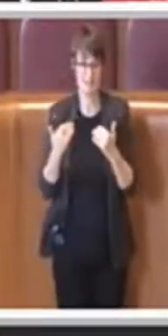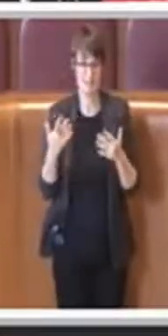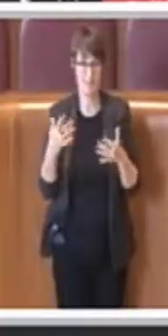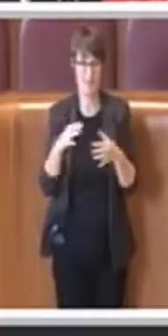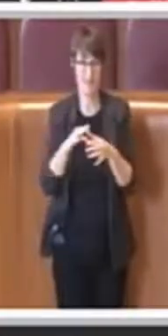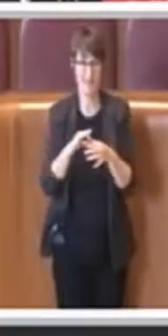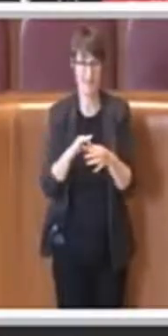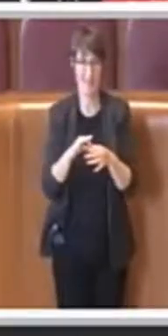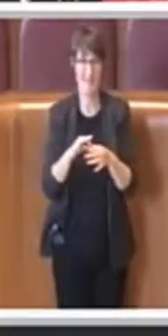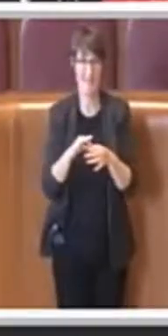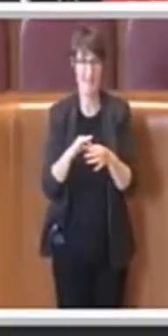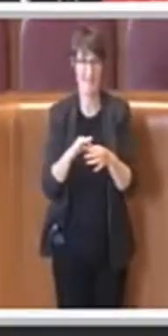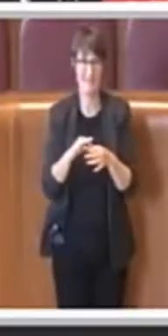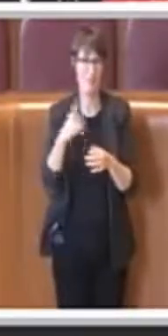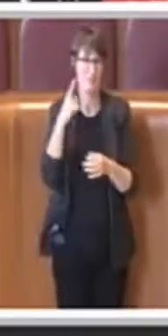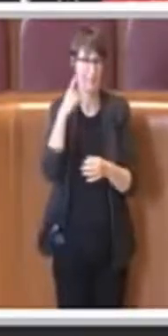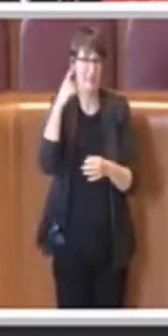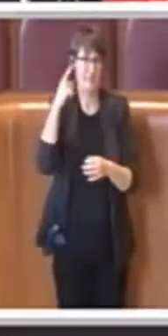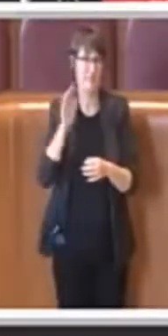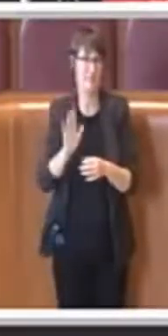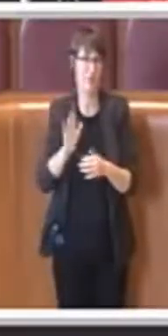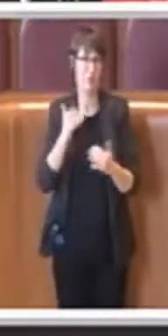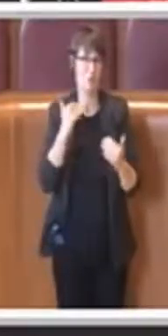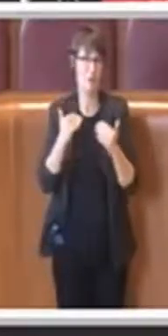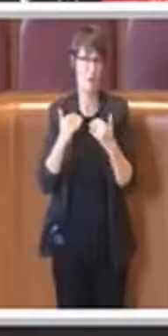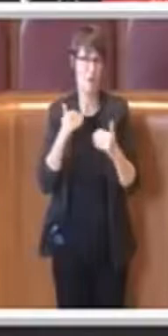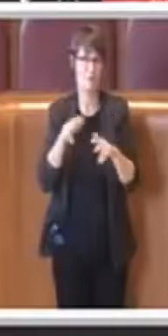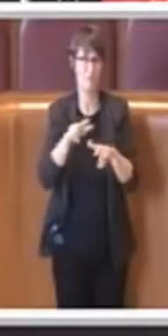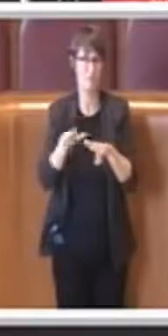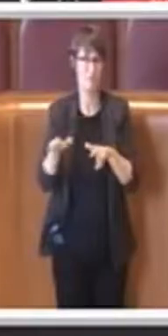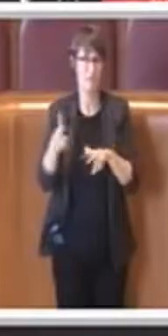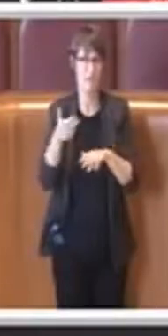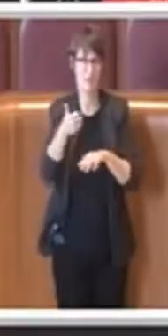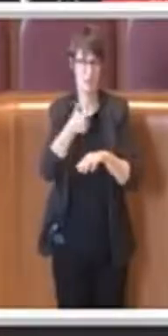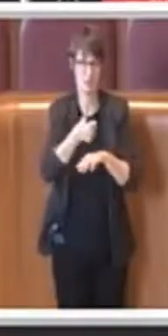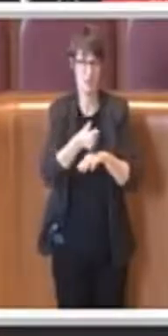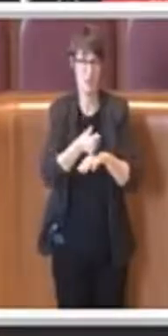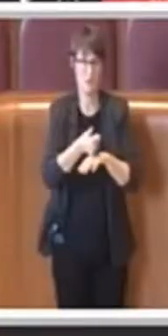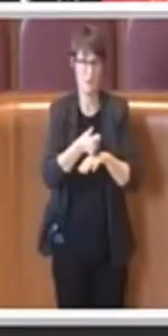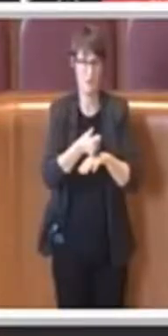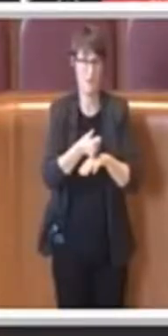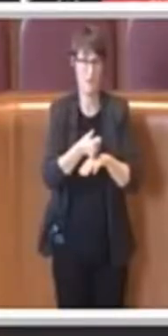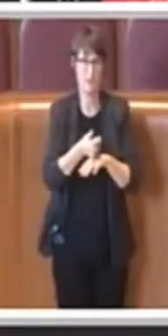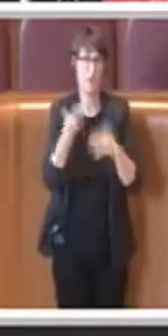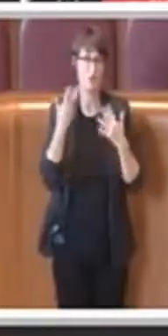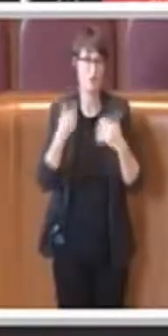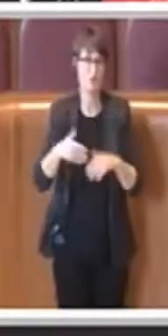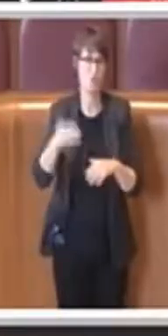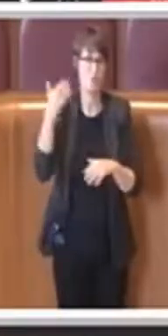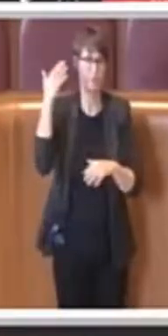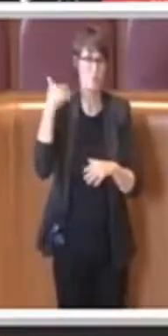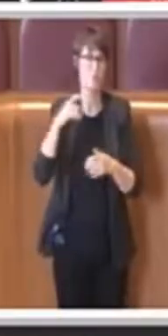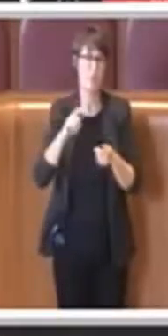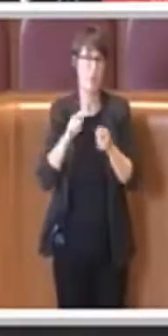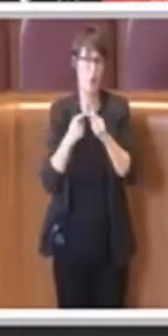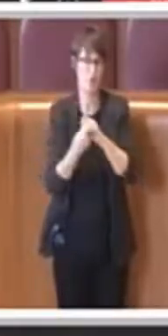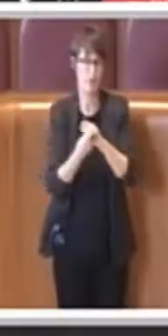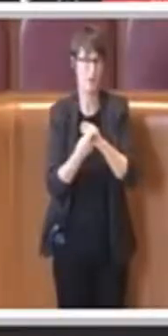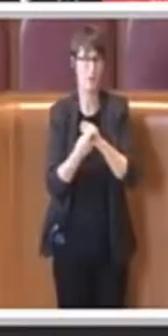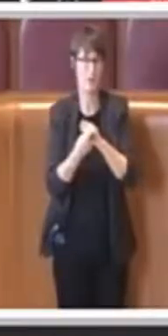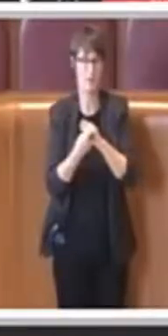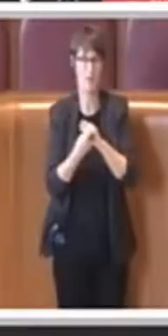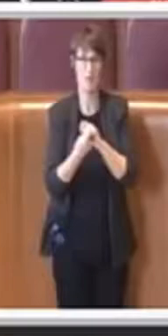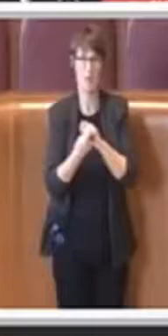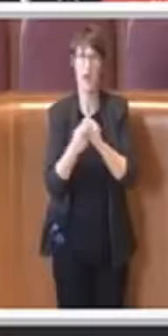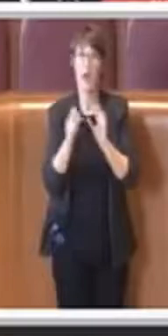'assemblea capitolina, che era già stato oggetto di una modifica all'interno dello